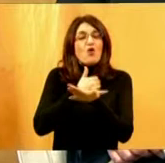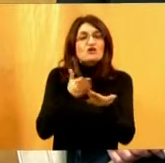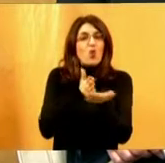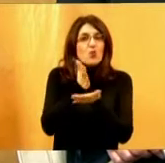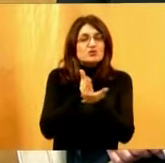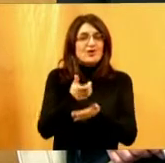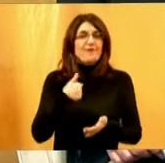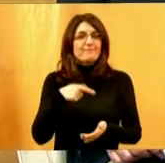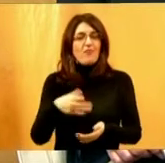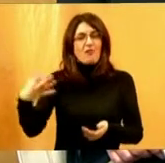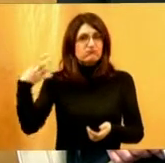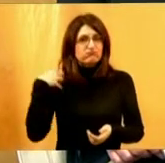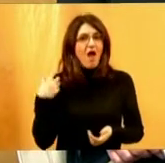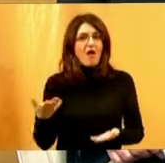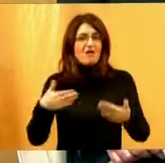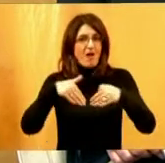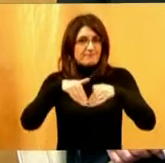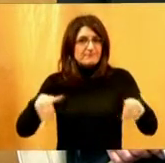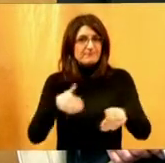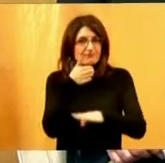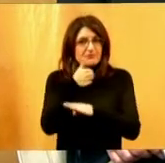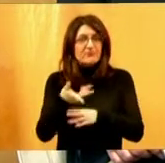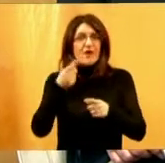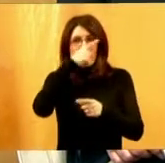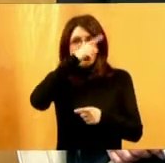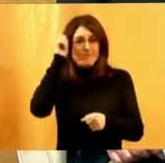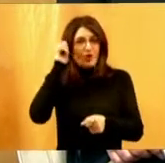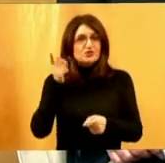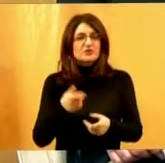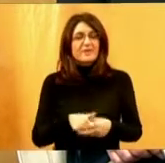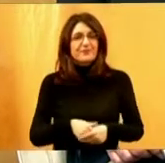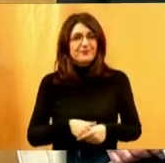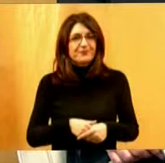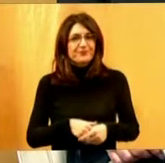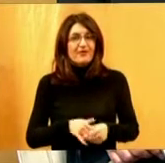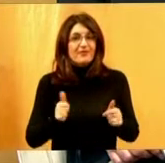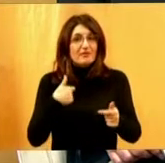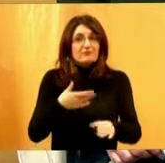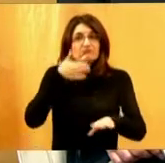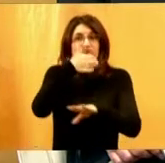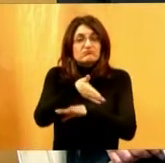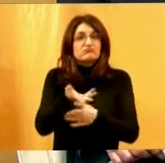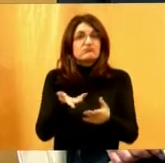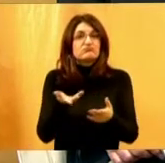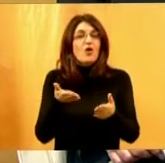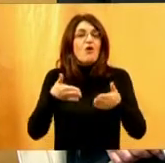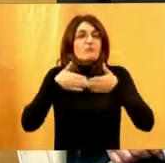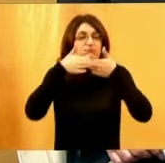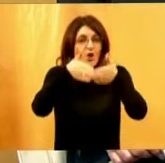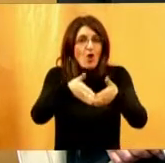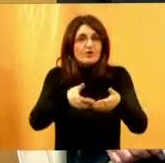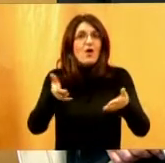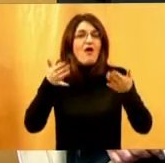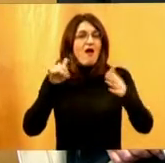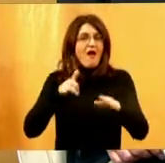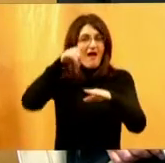Usluge u banci na šalteru, pošti, da li došli u trajektnu luku ili